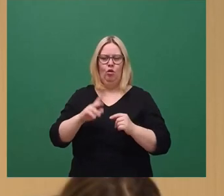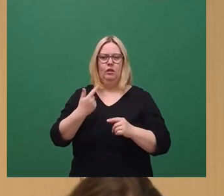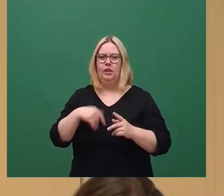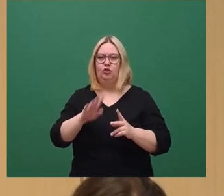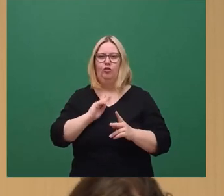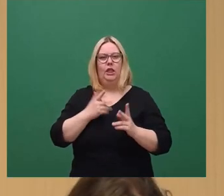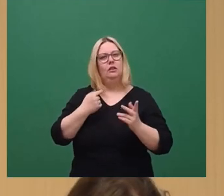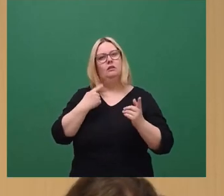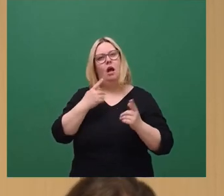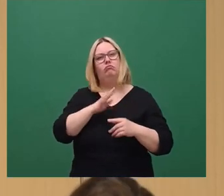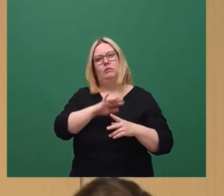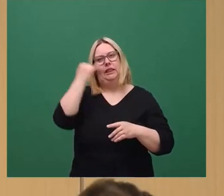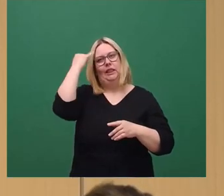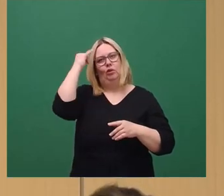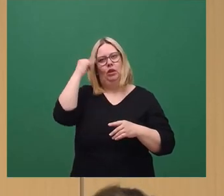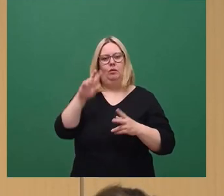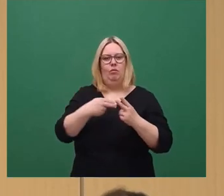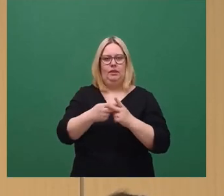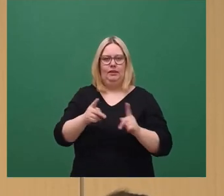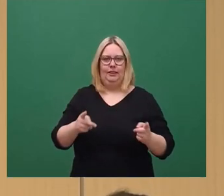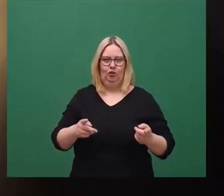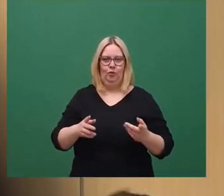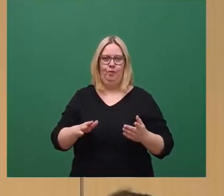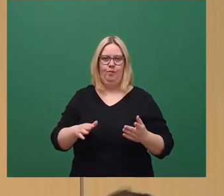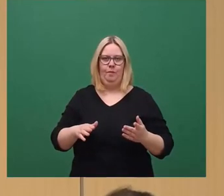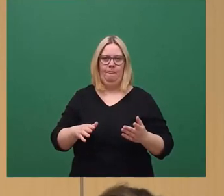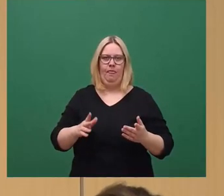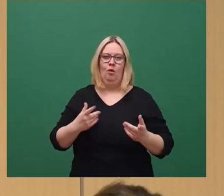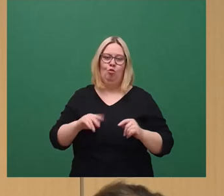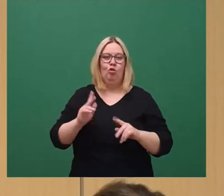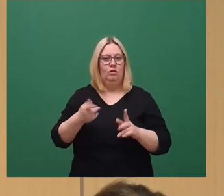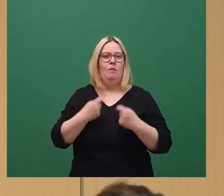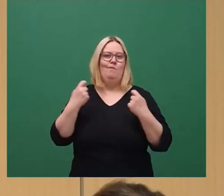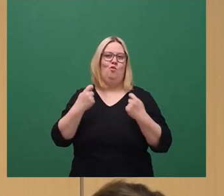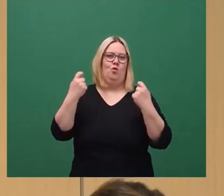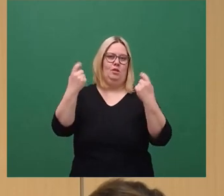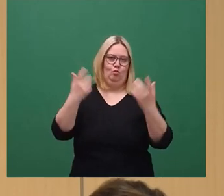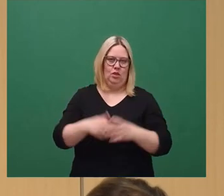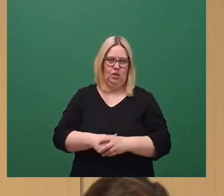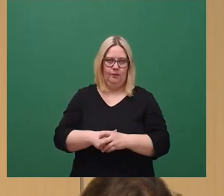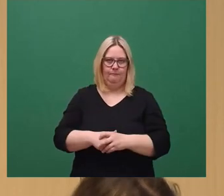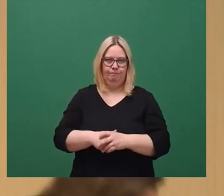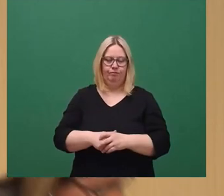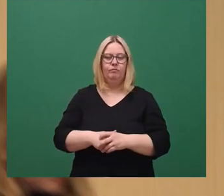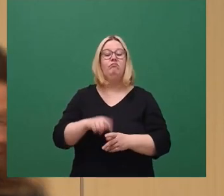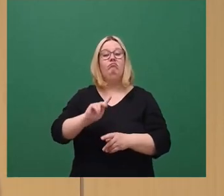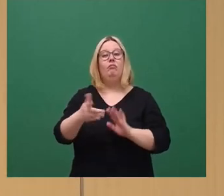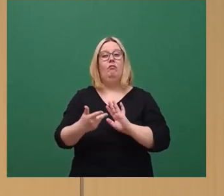ihre Ideologie passen will. Und das ist Populismus pur. Dieses Gutachten